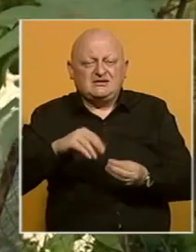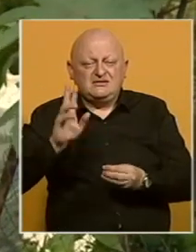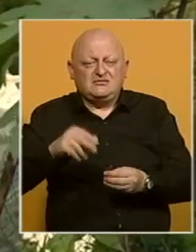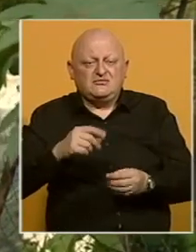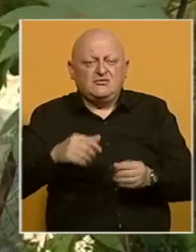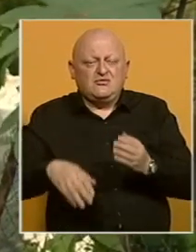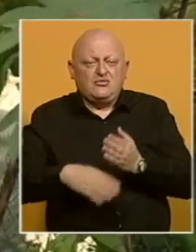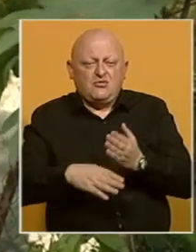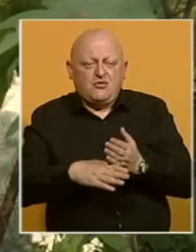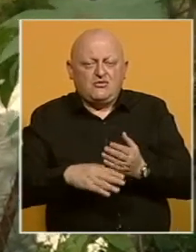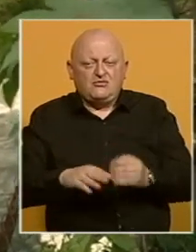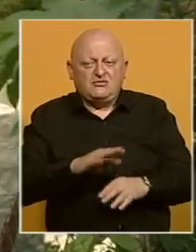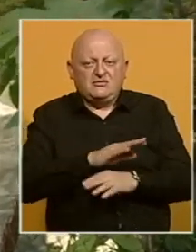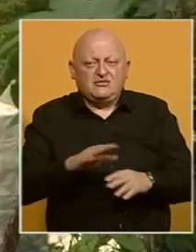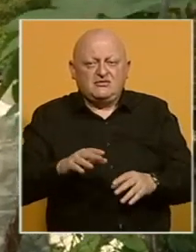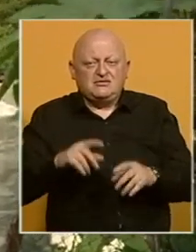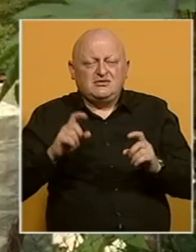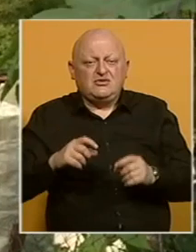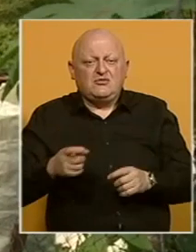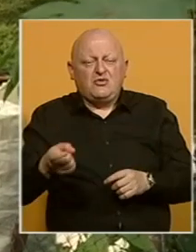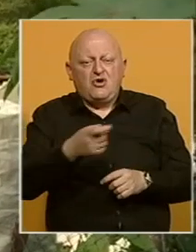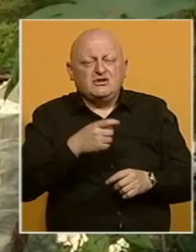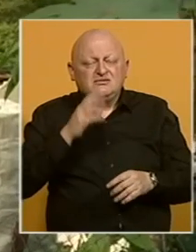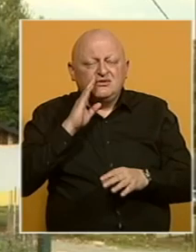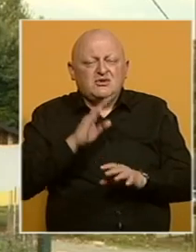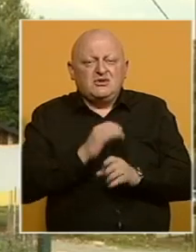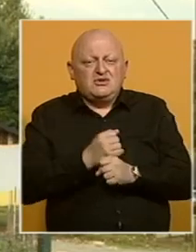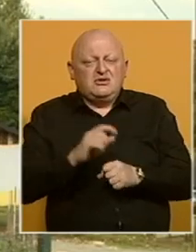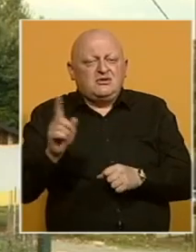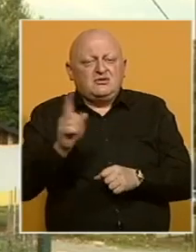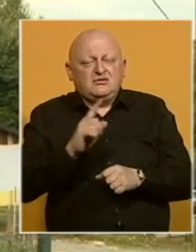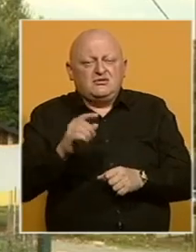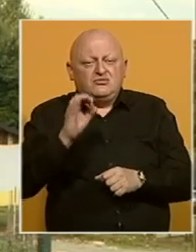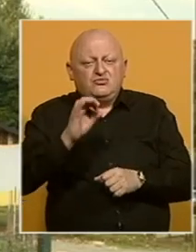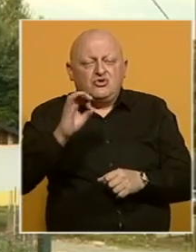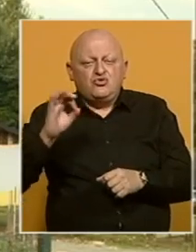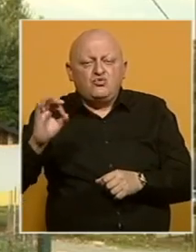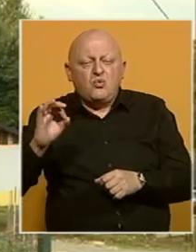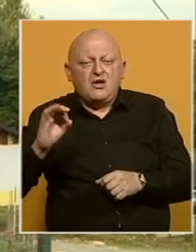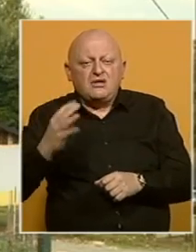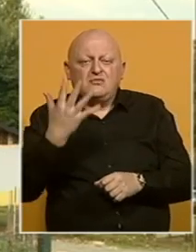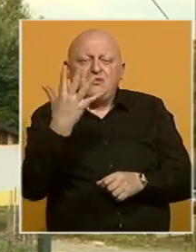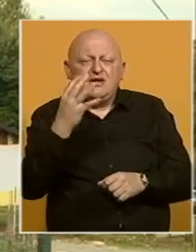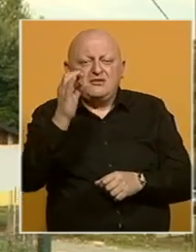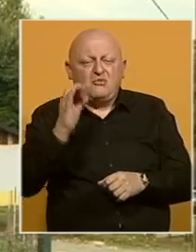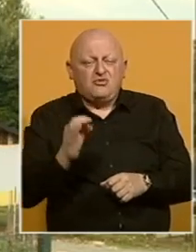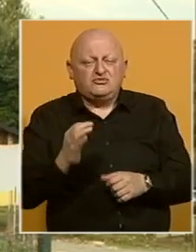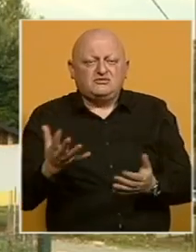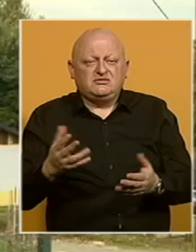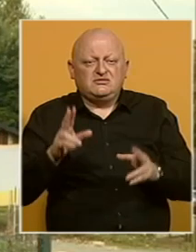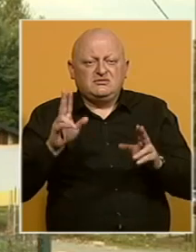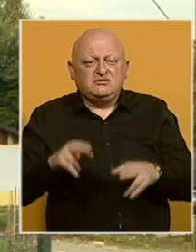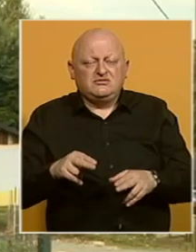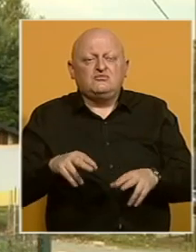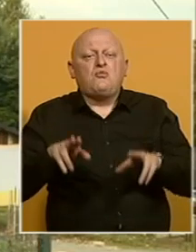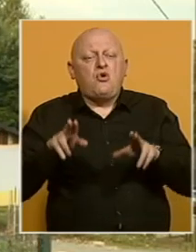ljudima pomogne. Sve romske organizacije u Bosni i Hercegovini nisu ni 0,0,0,5% imali